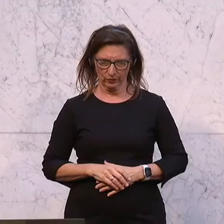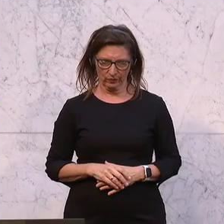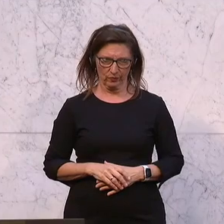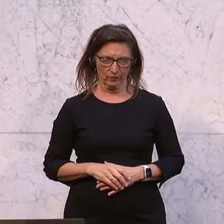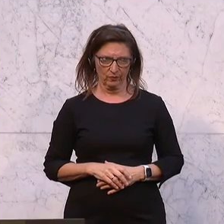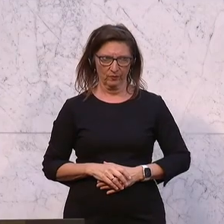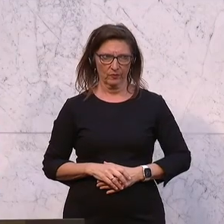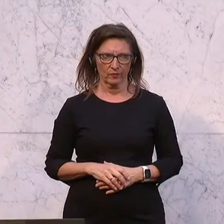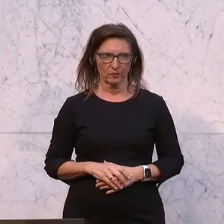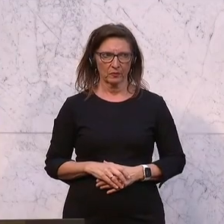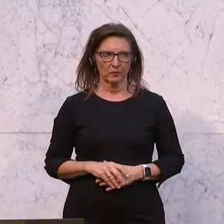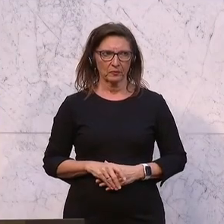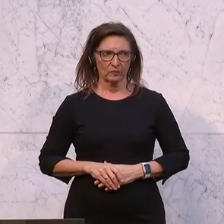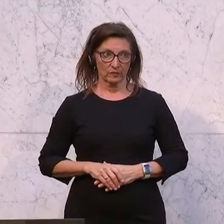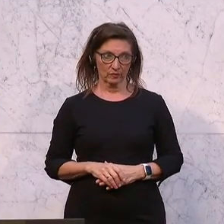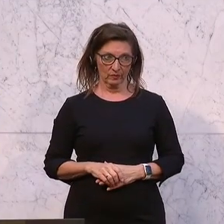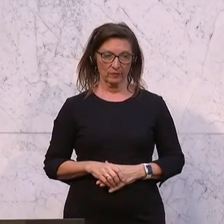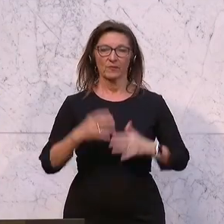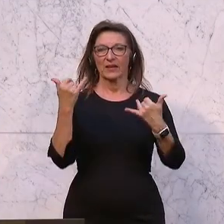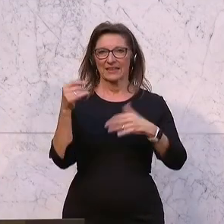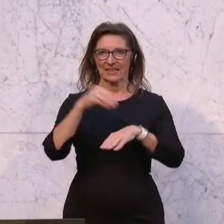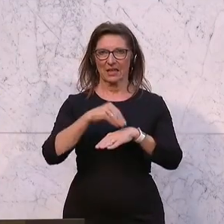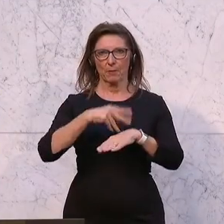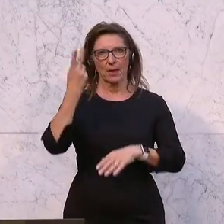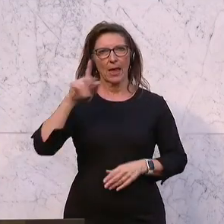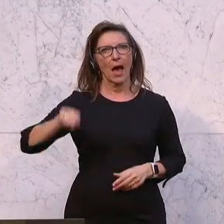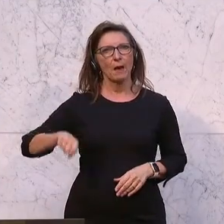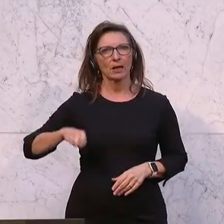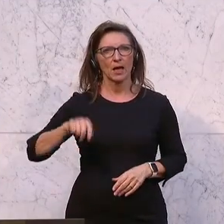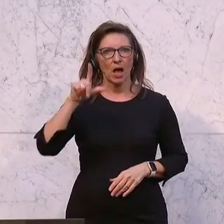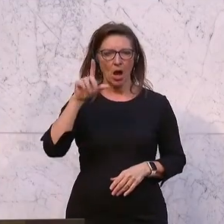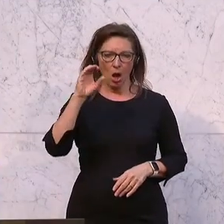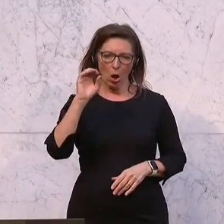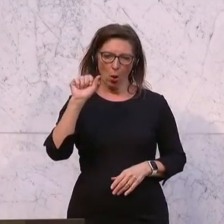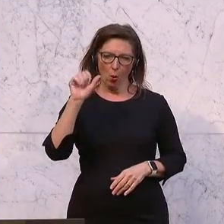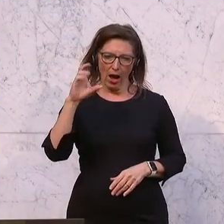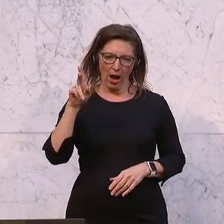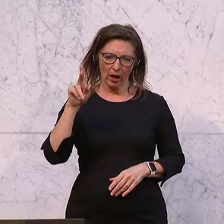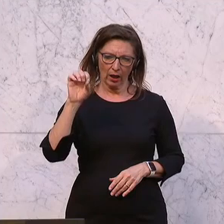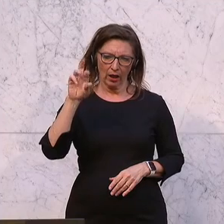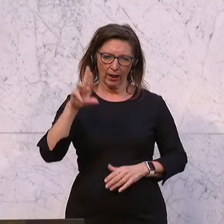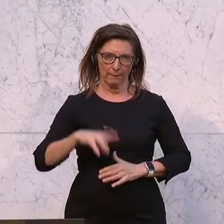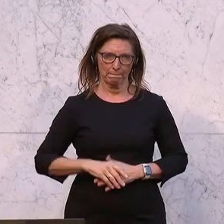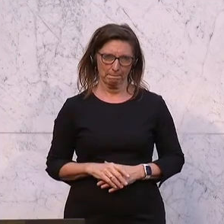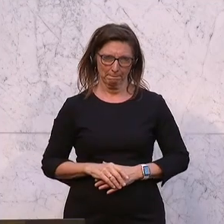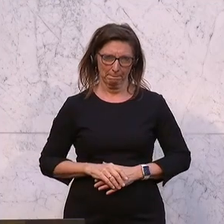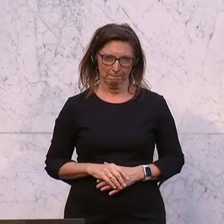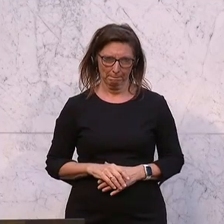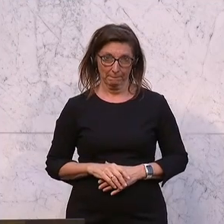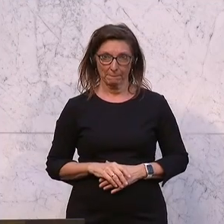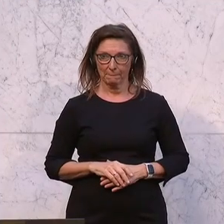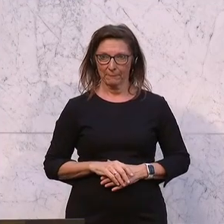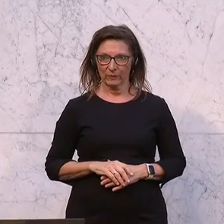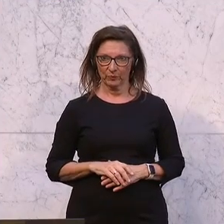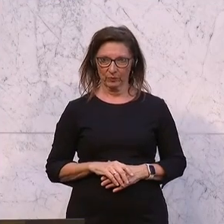Lob für das österreichische Pensionssystem kommt von August Wöginger von der ÖVP und er reagiert auf die Kritik seiner Vorrednerin von der FPÖ und